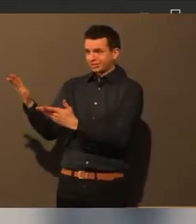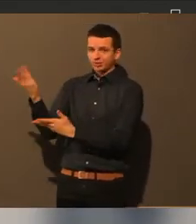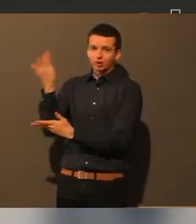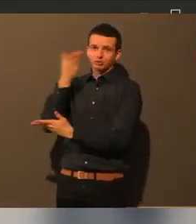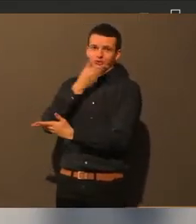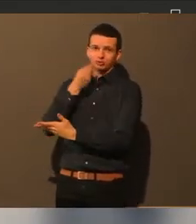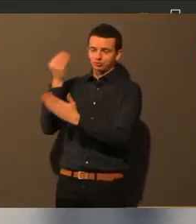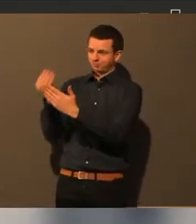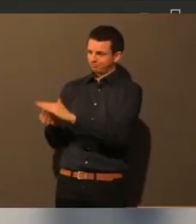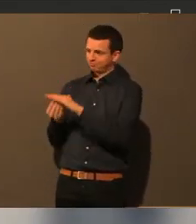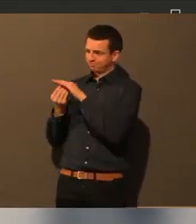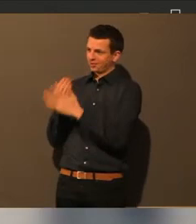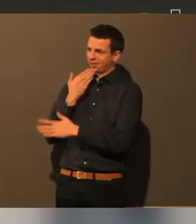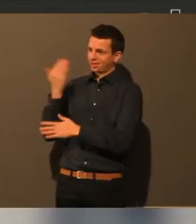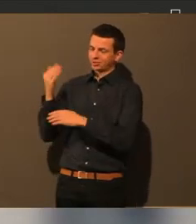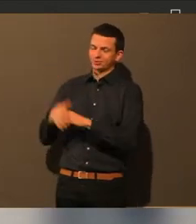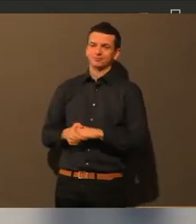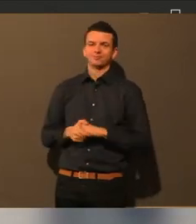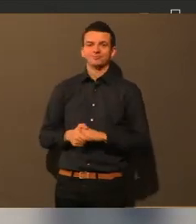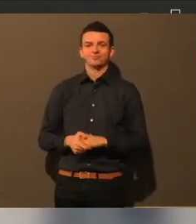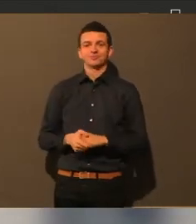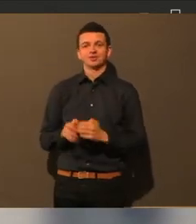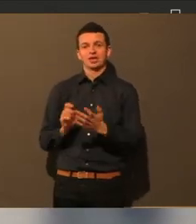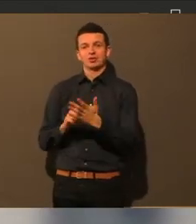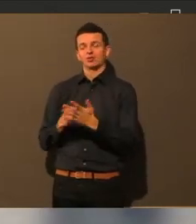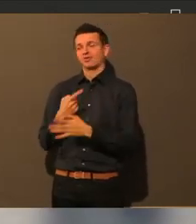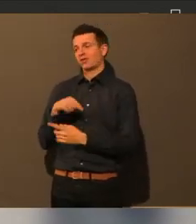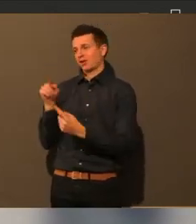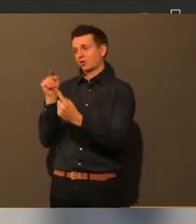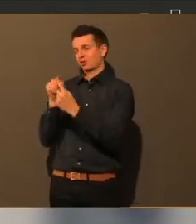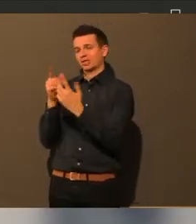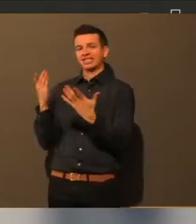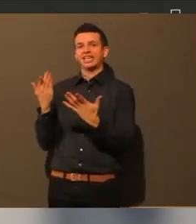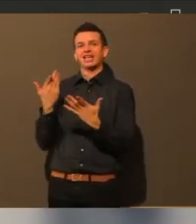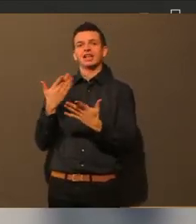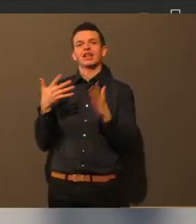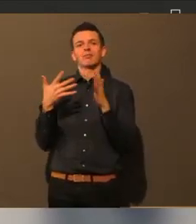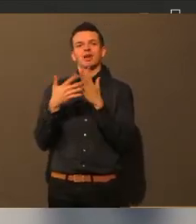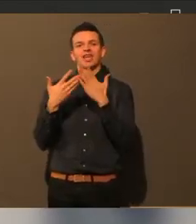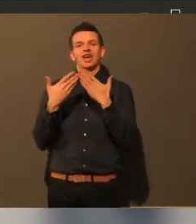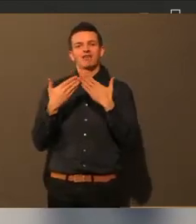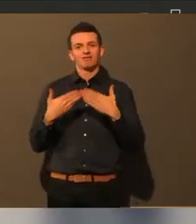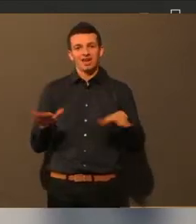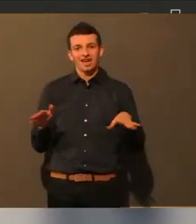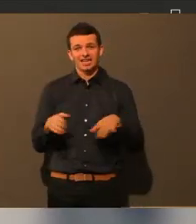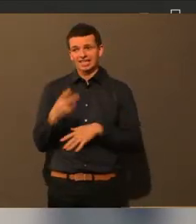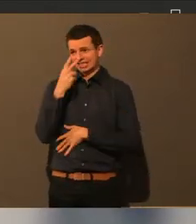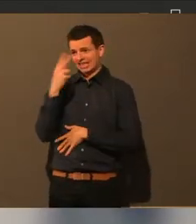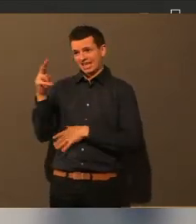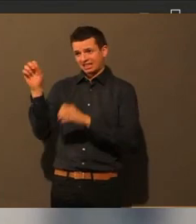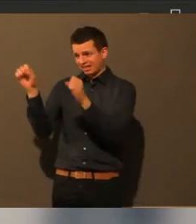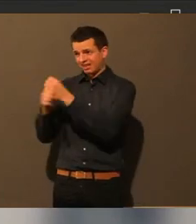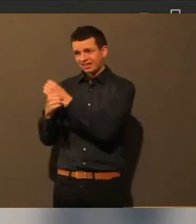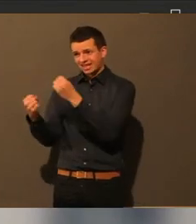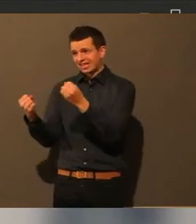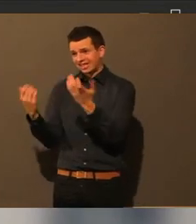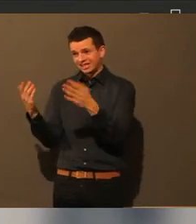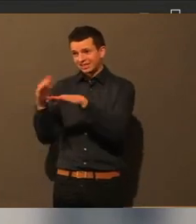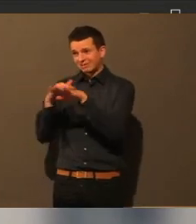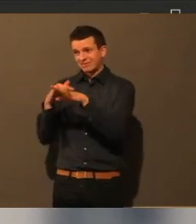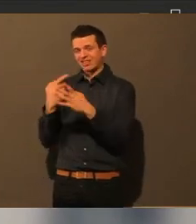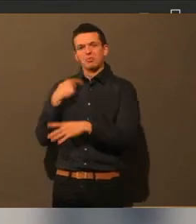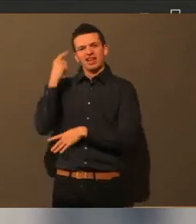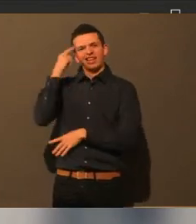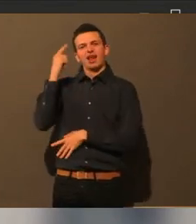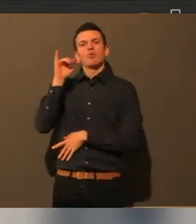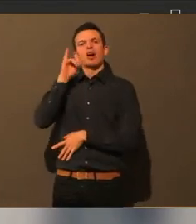den Abend mit begleitet hat, weil wir ja auch versuchen wollen, das barrierefrei zu machen. Ich sehe sie leider nicht. gehe davon aus, dass die Frau Schuller